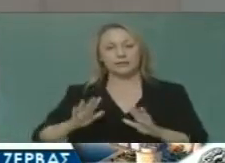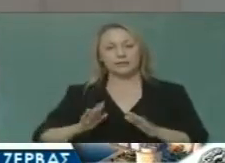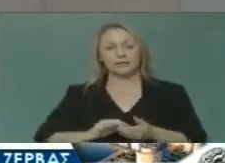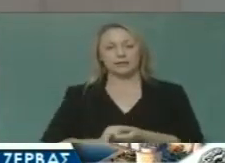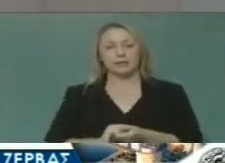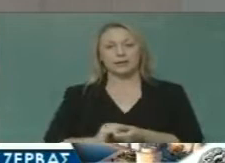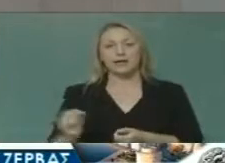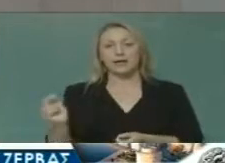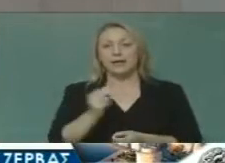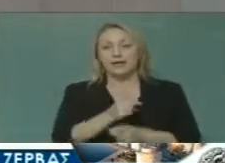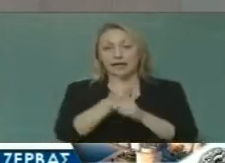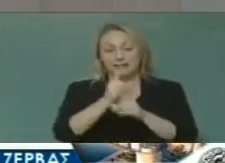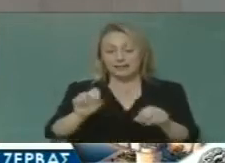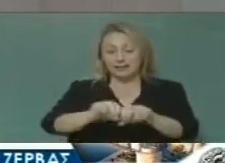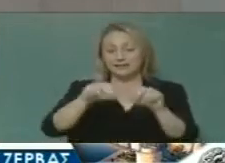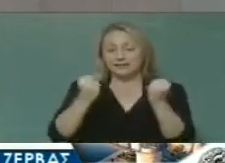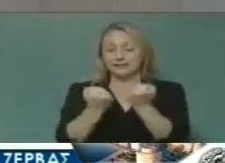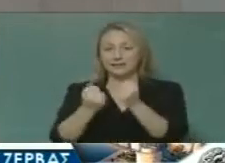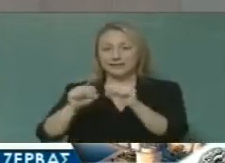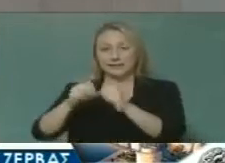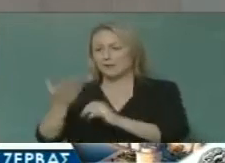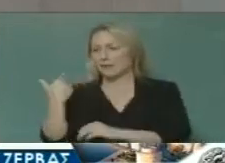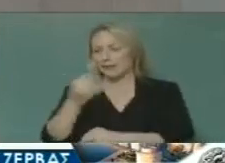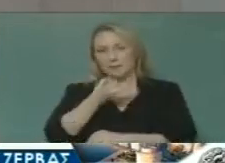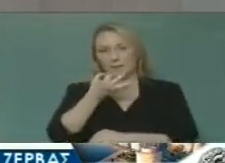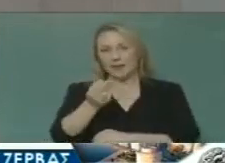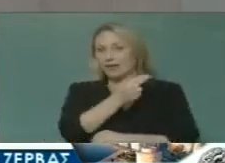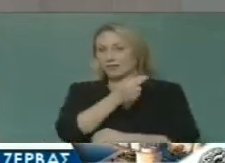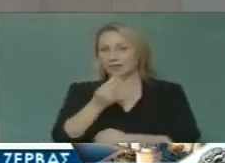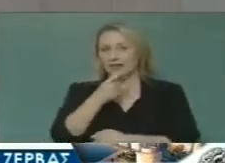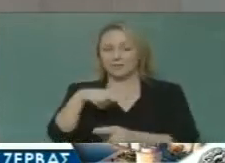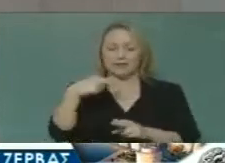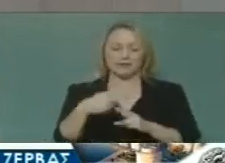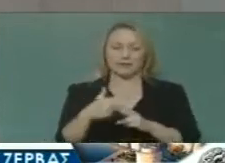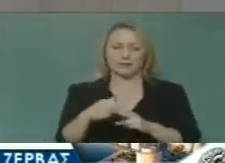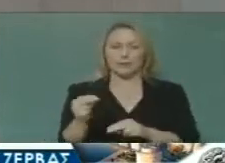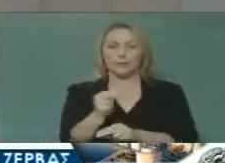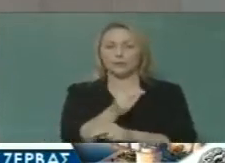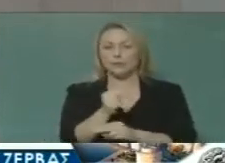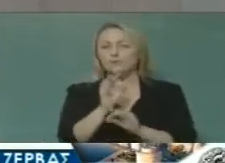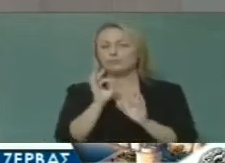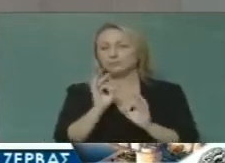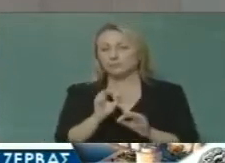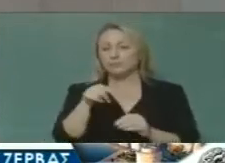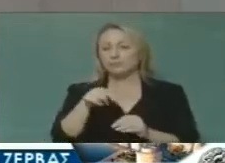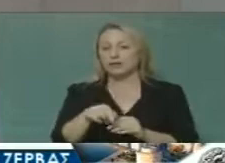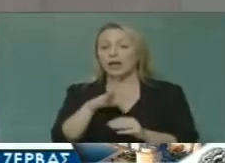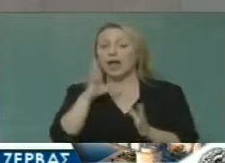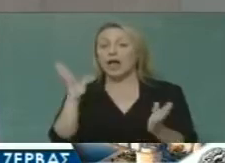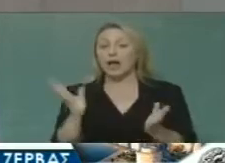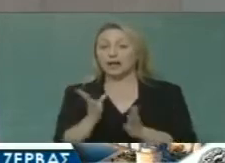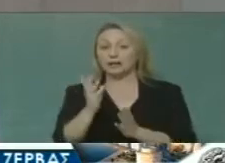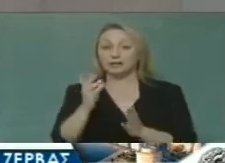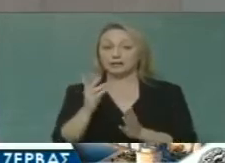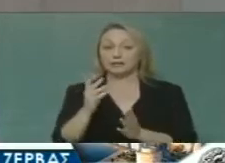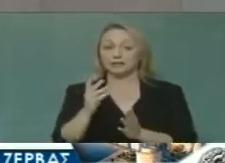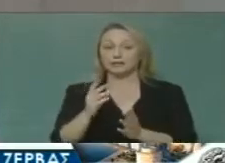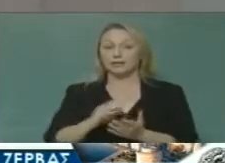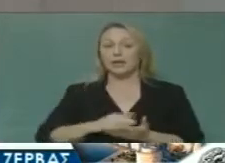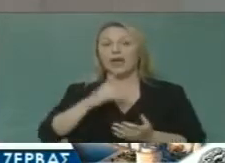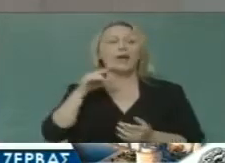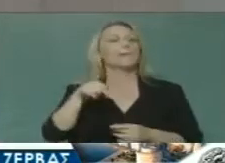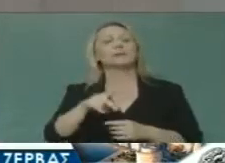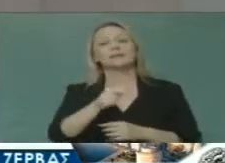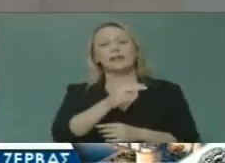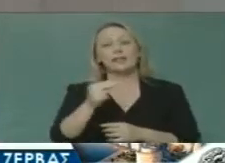Διεξαγωγή ειδικών συνεδριάσεων στο προηγουμένως του Δημοτικού Συμβουλίου για σημαντικά ζητήματα της πόλης που αν δεν είχαμε το